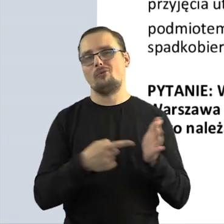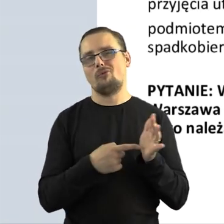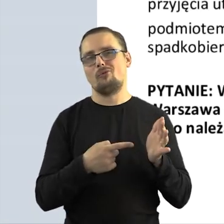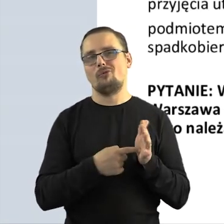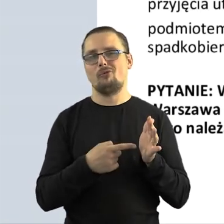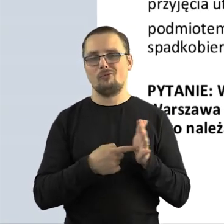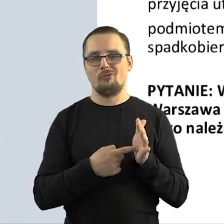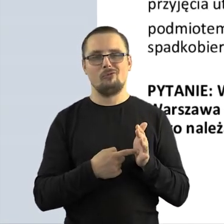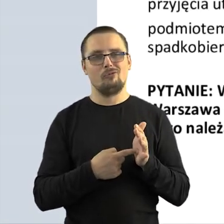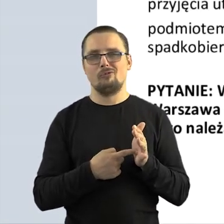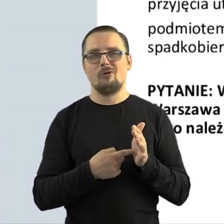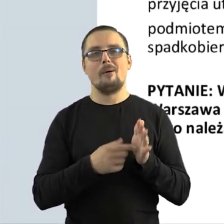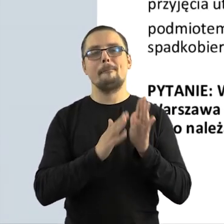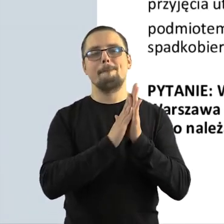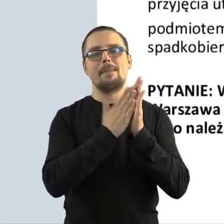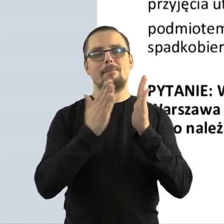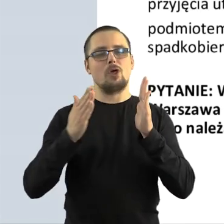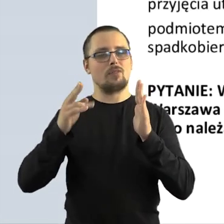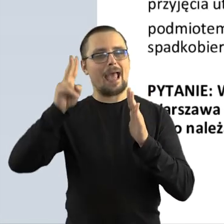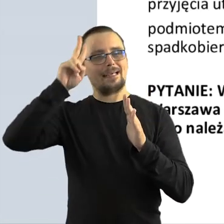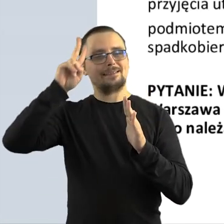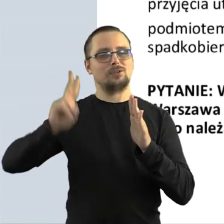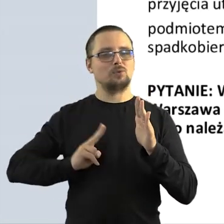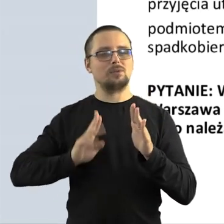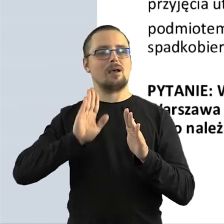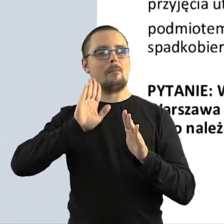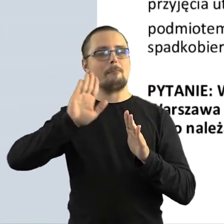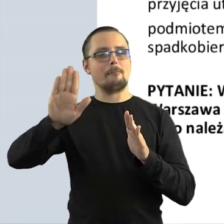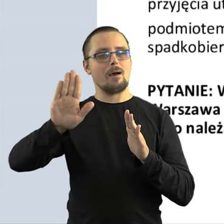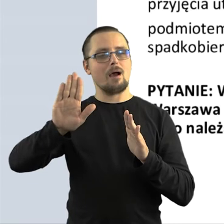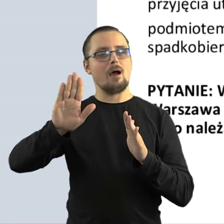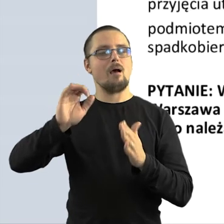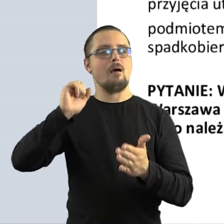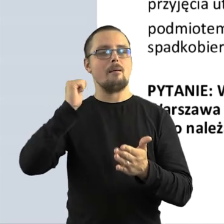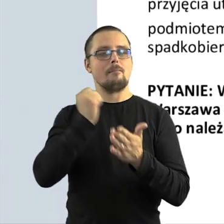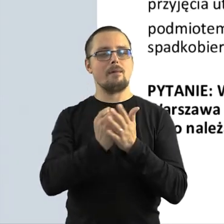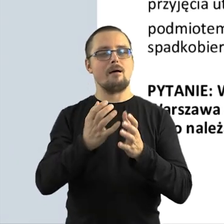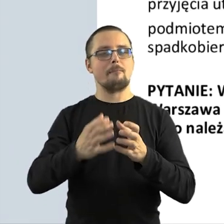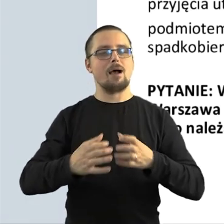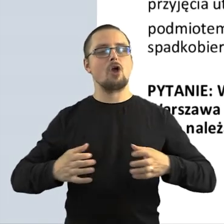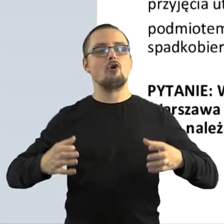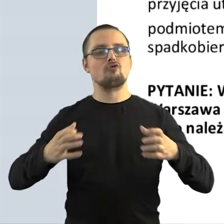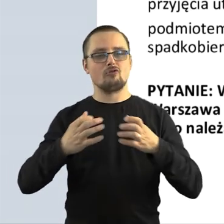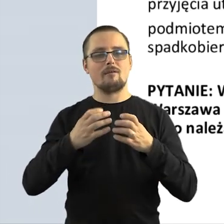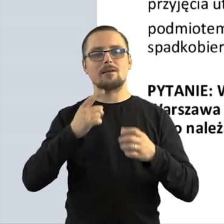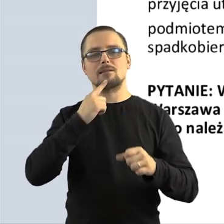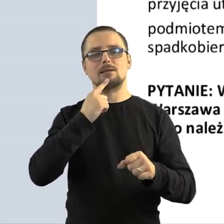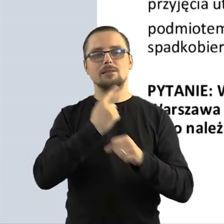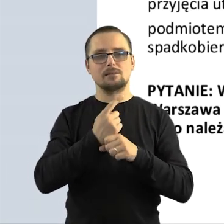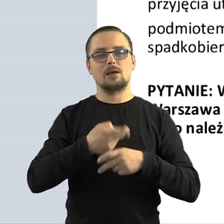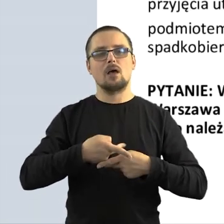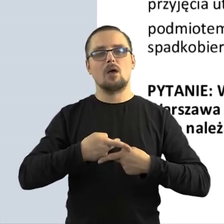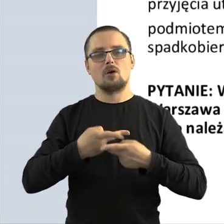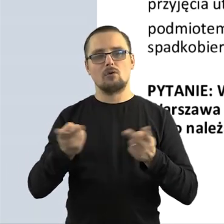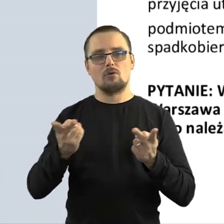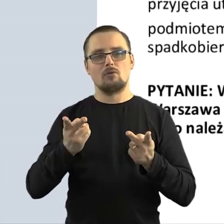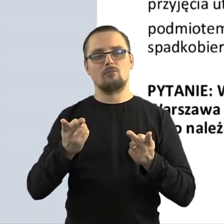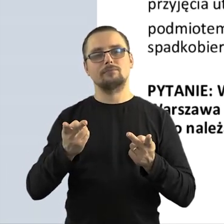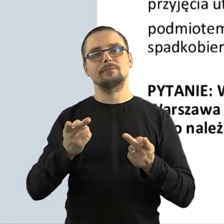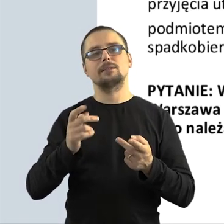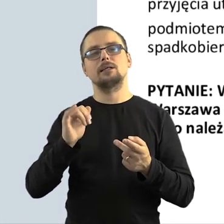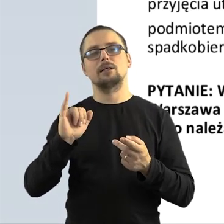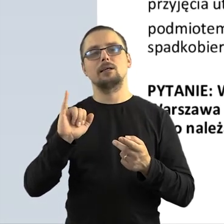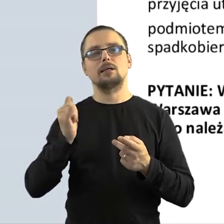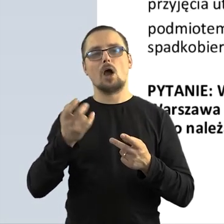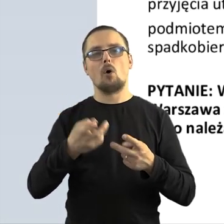zakresie obowiązków przy umowie o pracę, to wtedy jak najbardziej to biblioteka jako instytucja ma możliwość